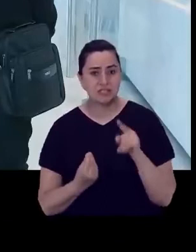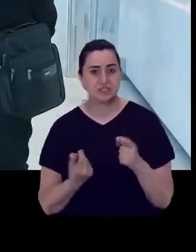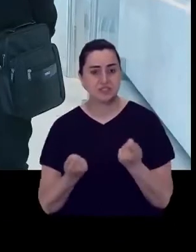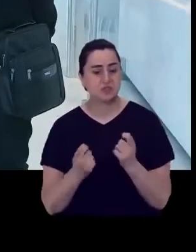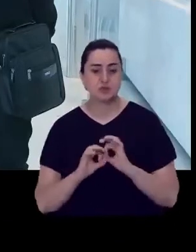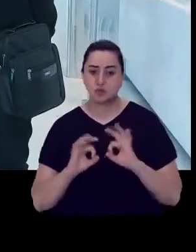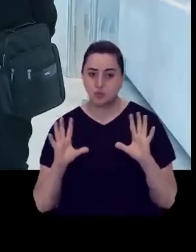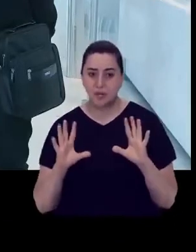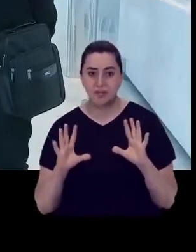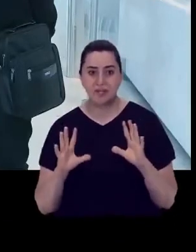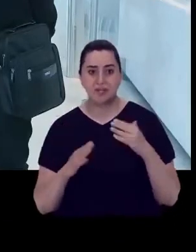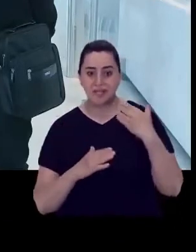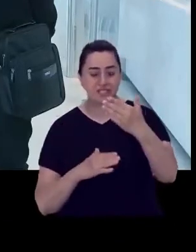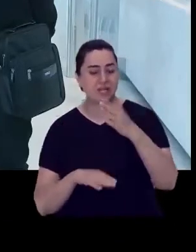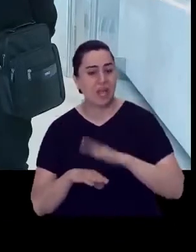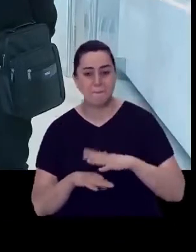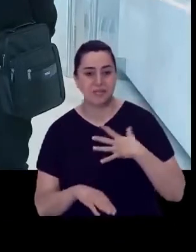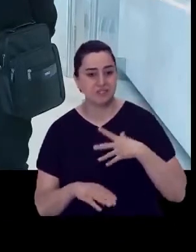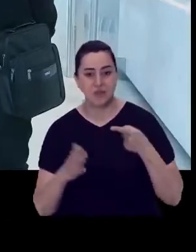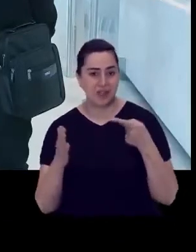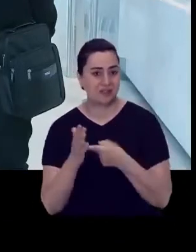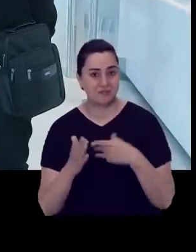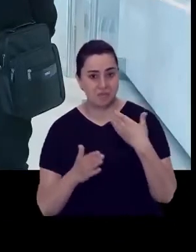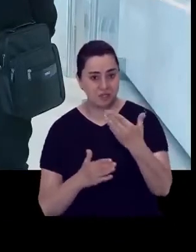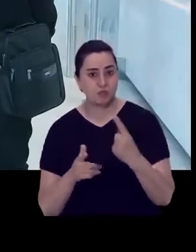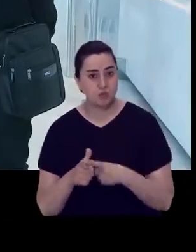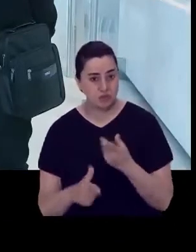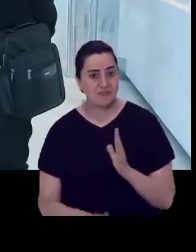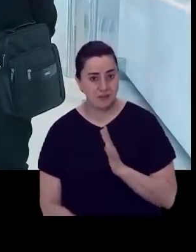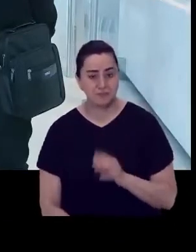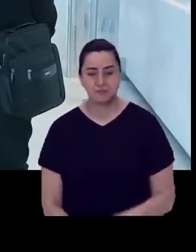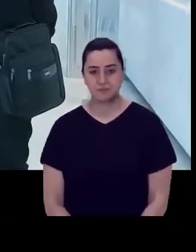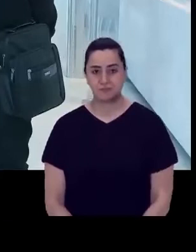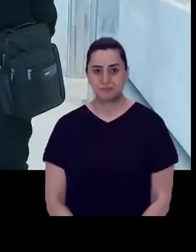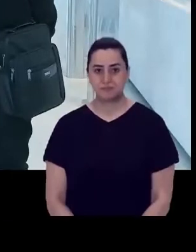bir işe imza atmışsınız. Mesela gelecekte neleri yapmayı hedefliyorsunuz? Başka projeleriniz var mı?